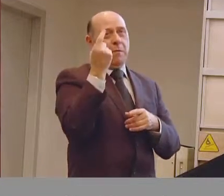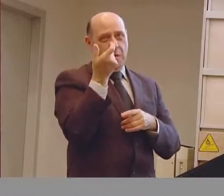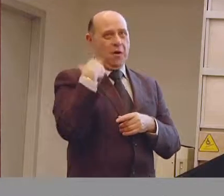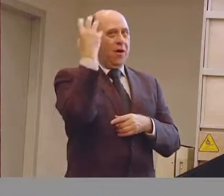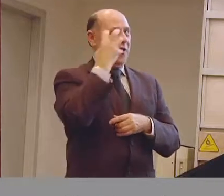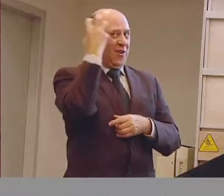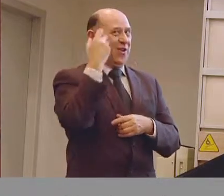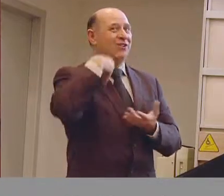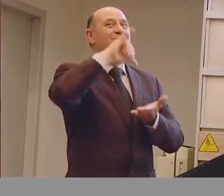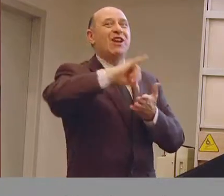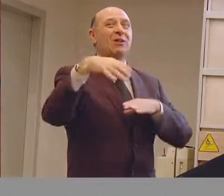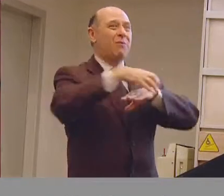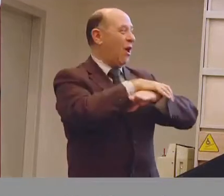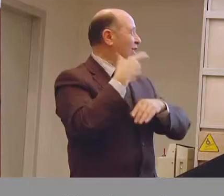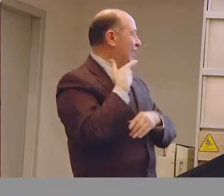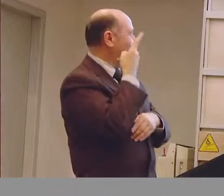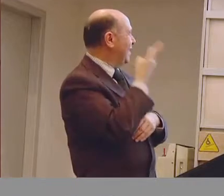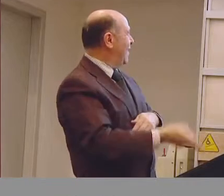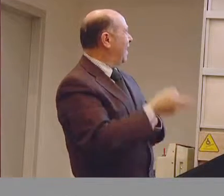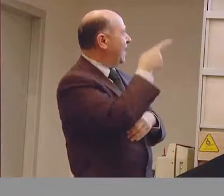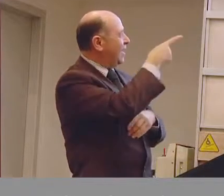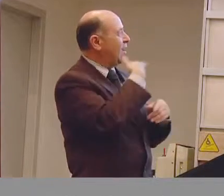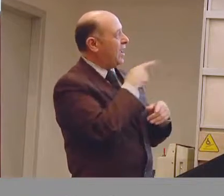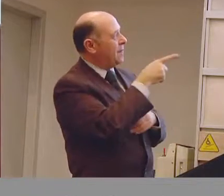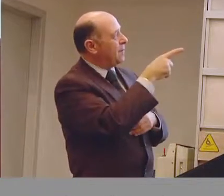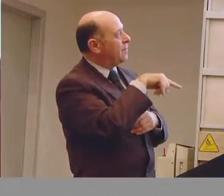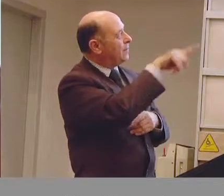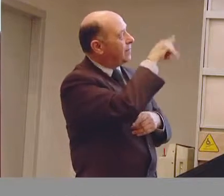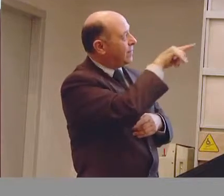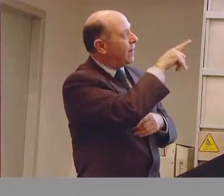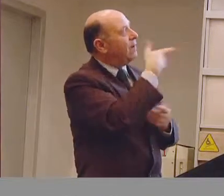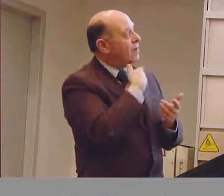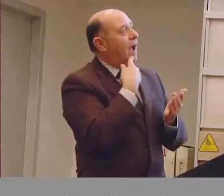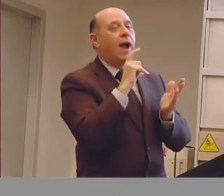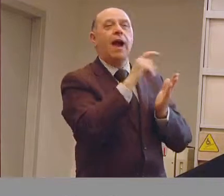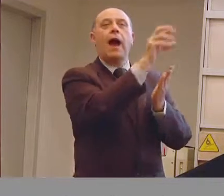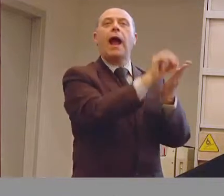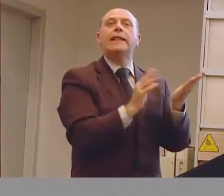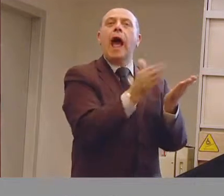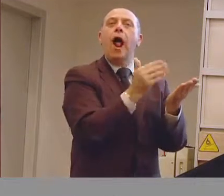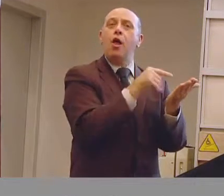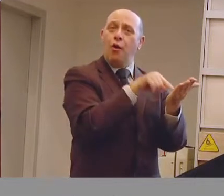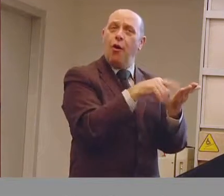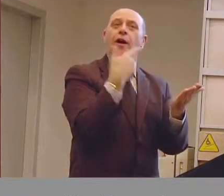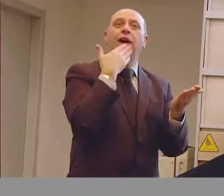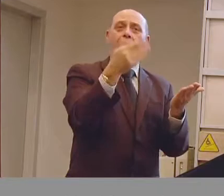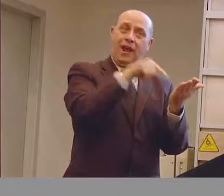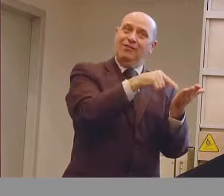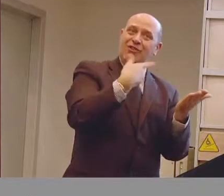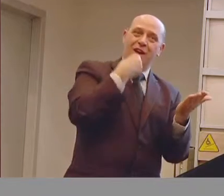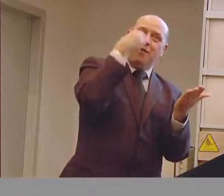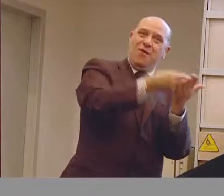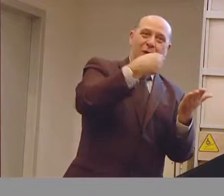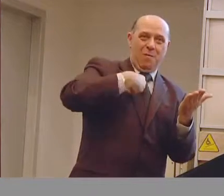protesi, vedete qua dove ho evidenziato con questa casellina, veniamo citati nel catalogo per la collaborazione che è nata nello